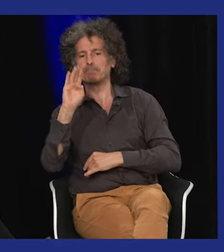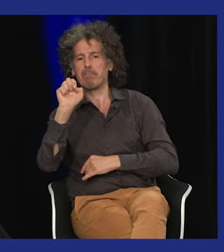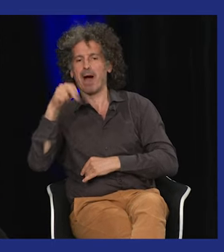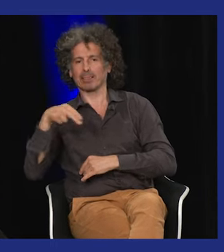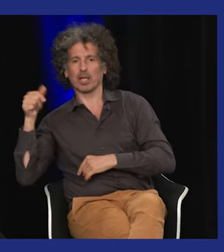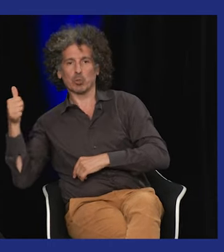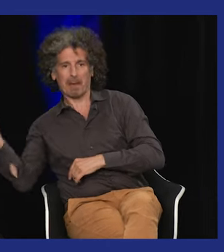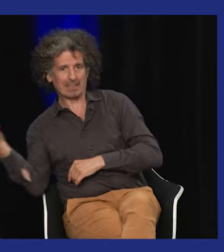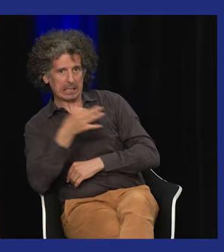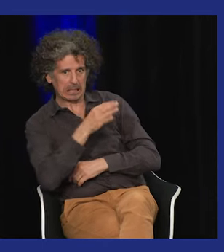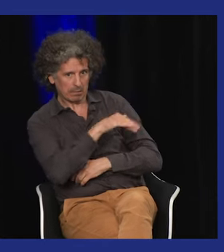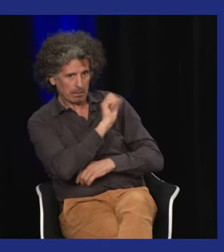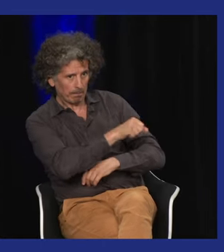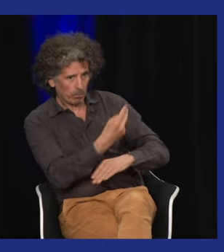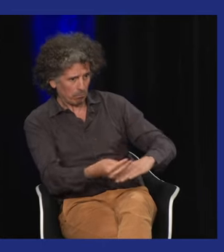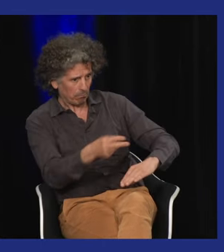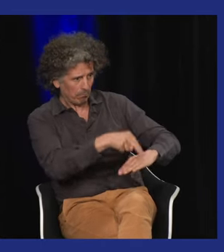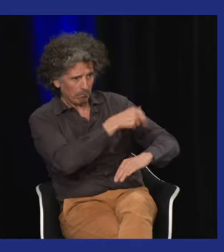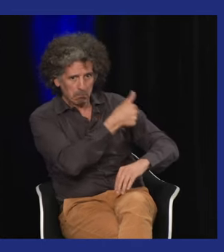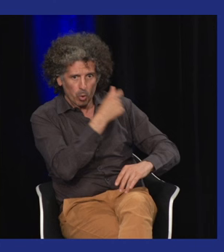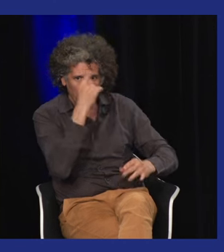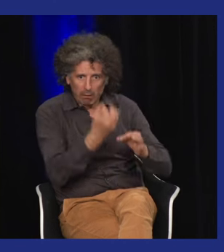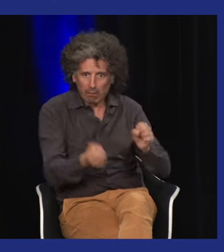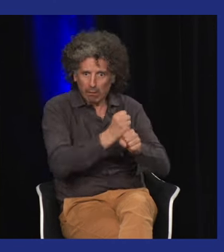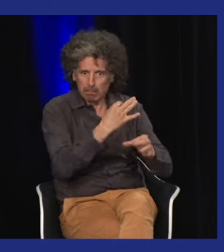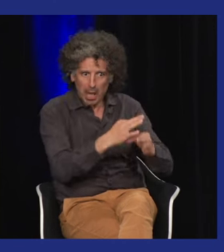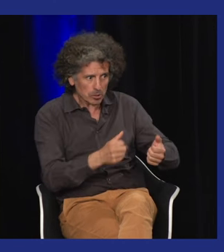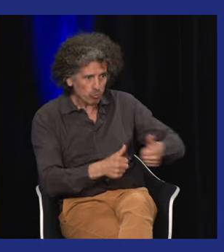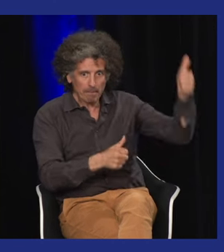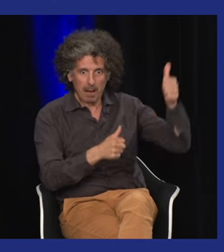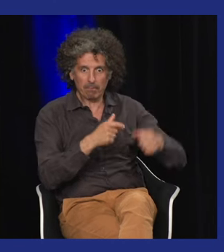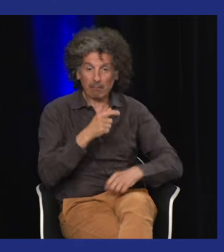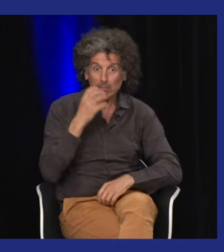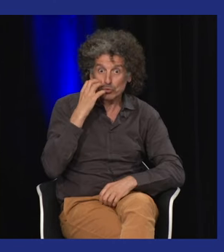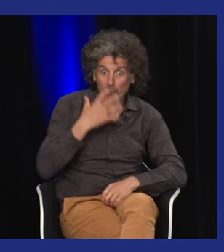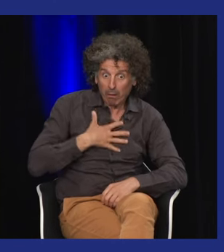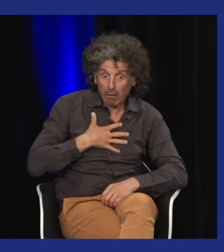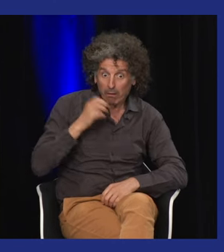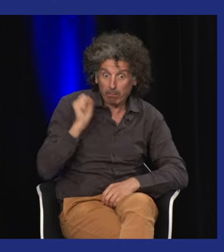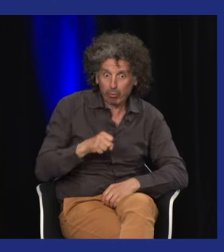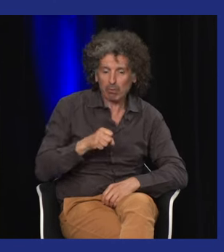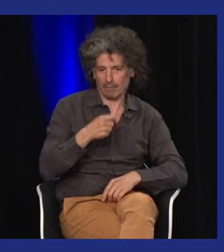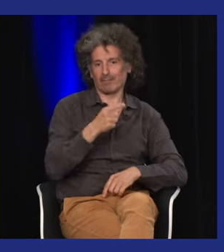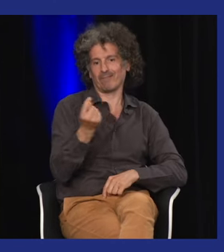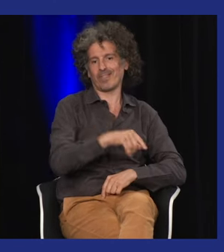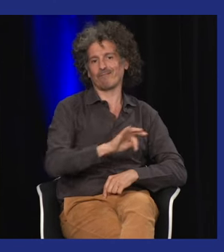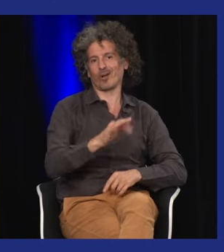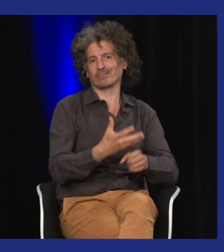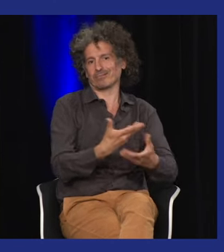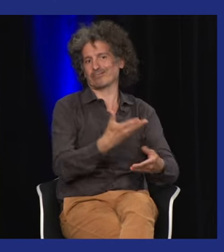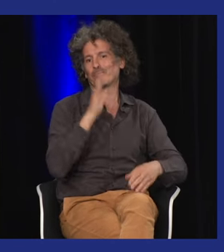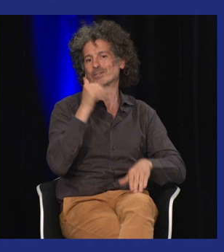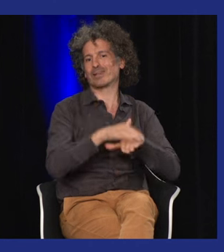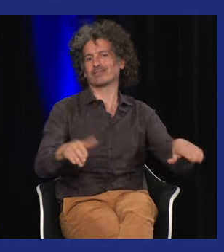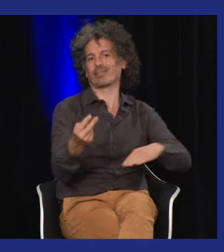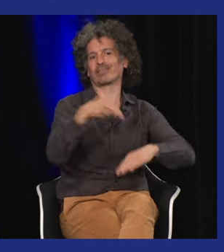très humoriste très iconique et on lui a dit mais toi tu pourrais faire des créations tu pourrais faire des choses et c